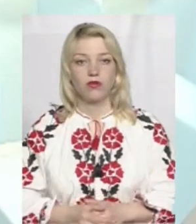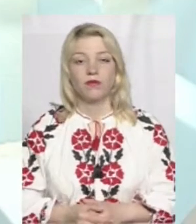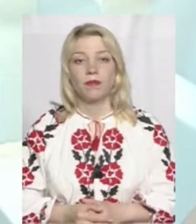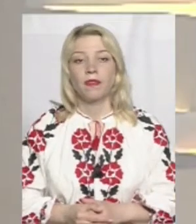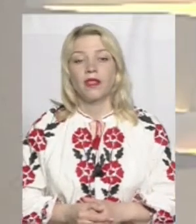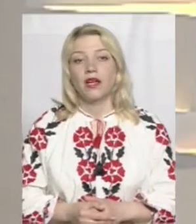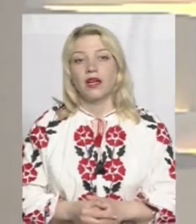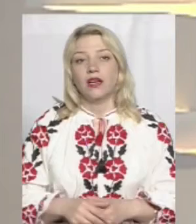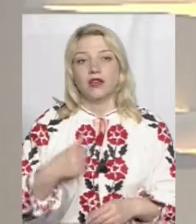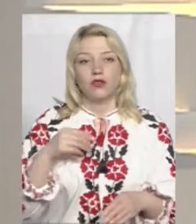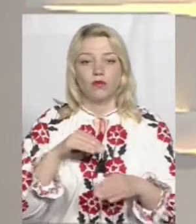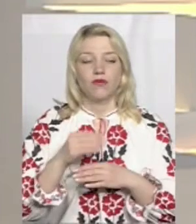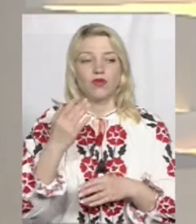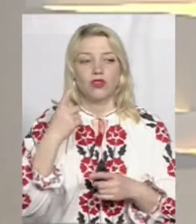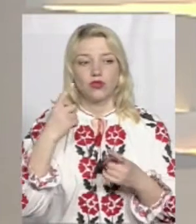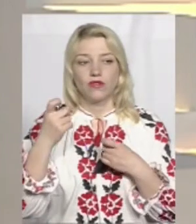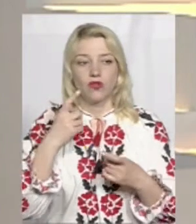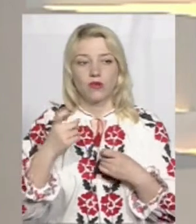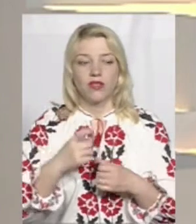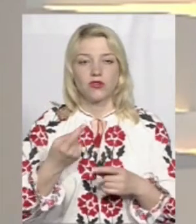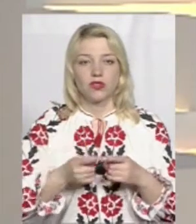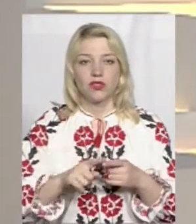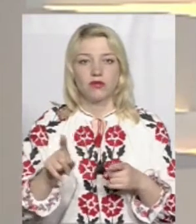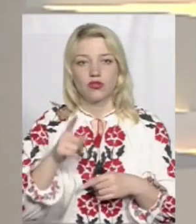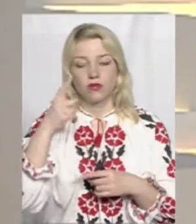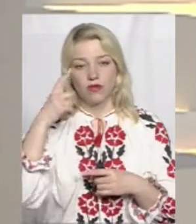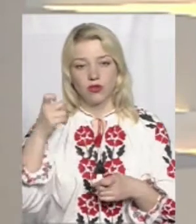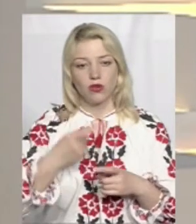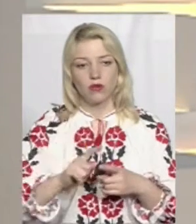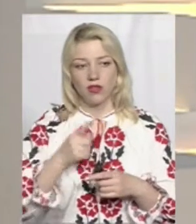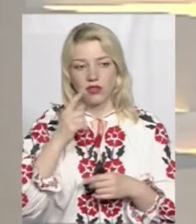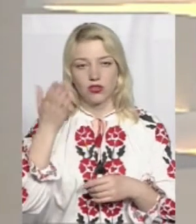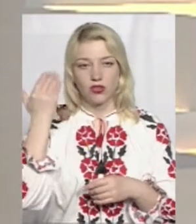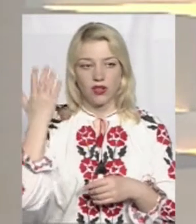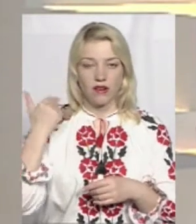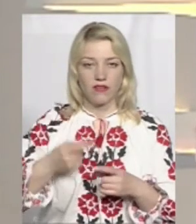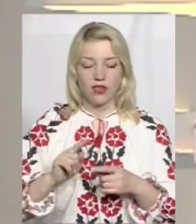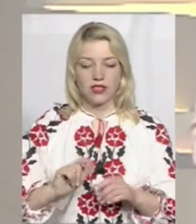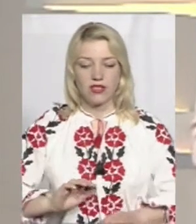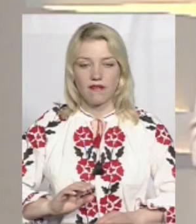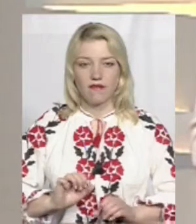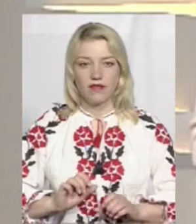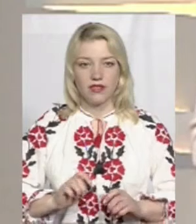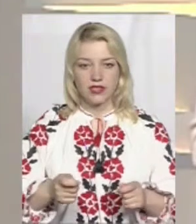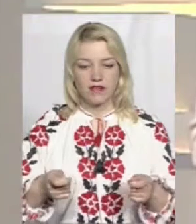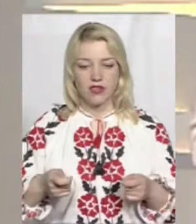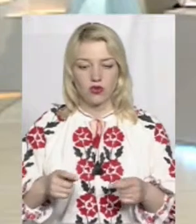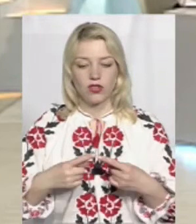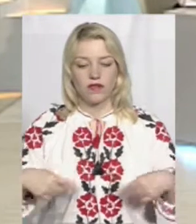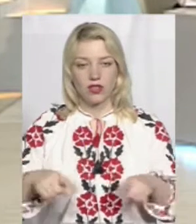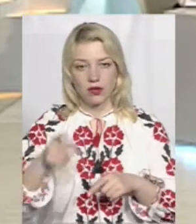доповню вашу інформацію тим, що повідомила буквально нещодавно завідувача відділення